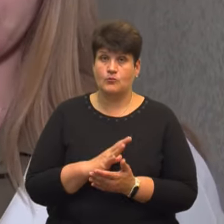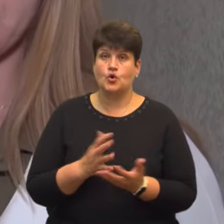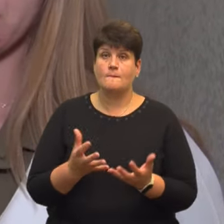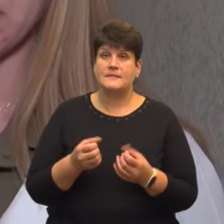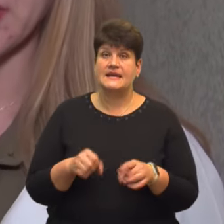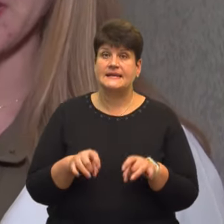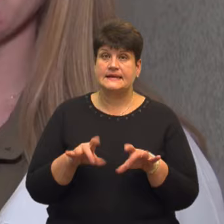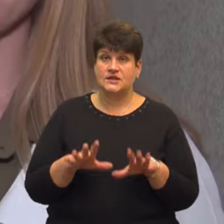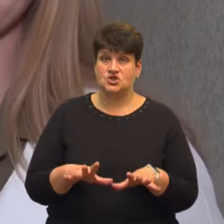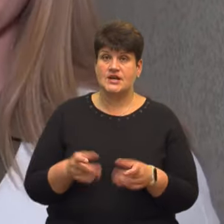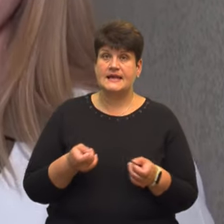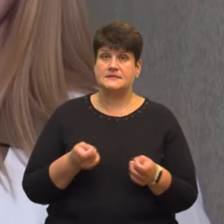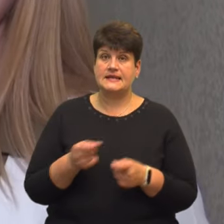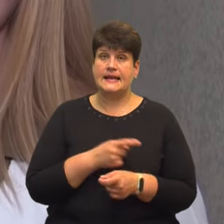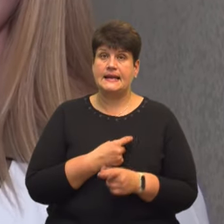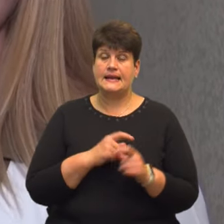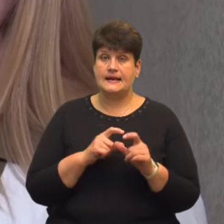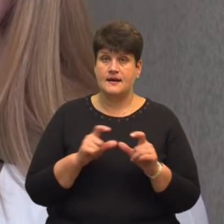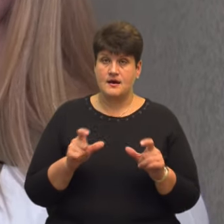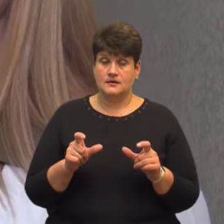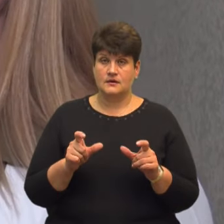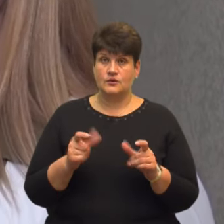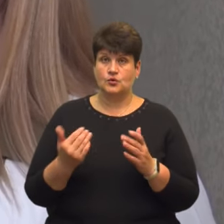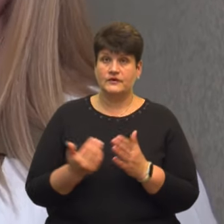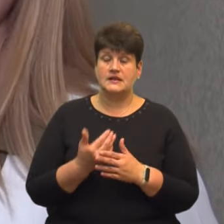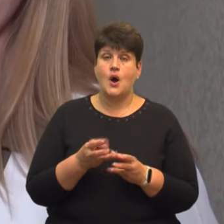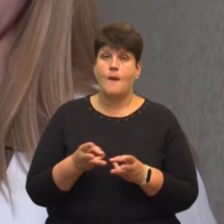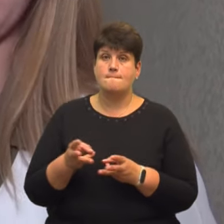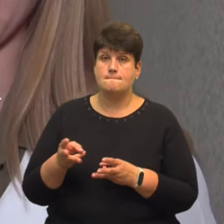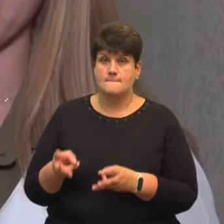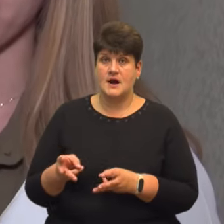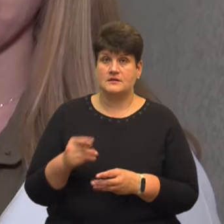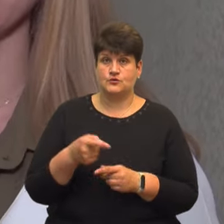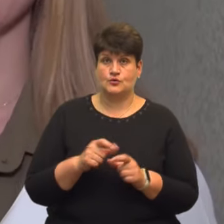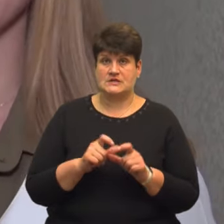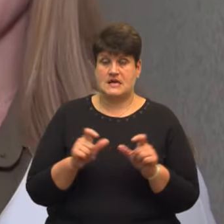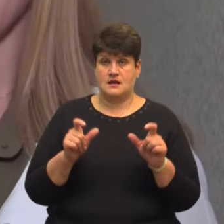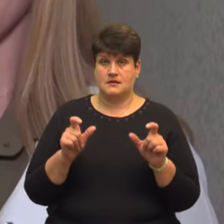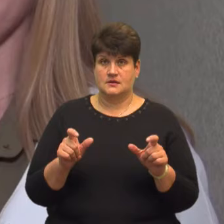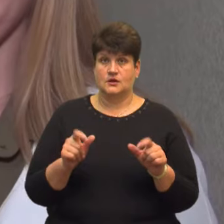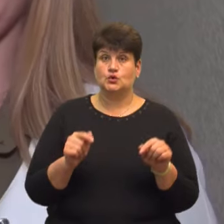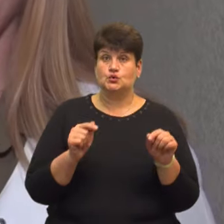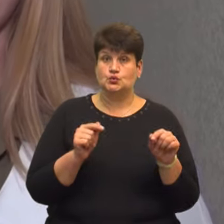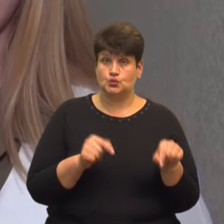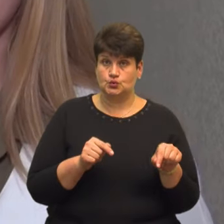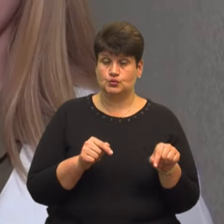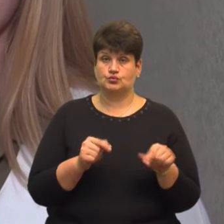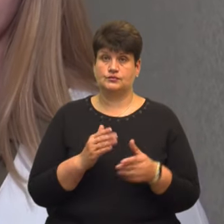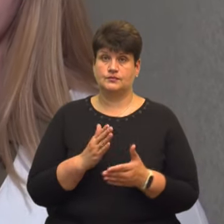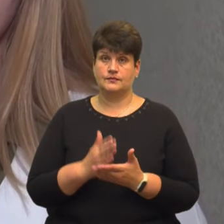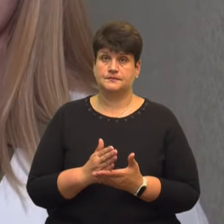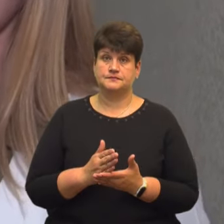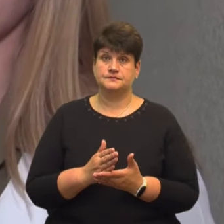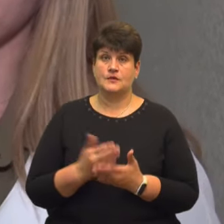рішення адміністрації лікарні вимкнути опалення у даному закладі. Адже тут перебувають